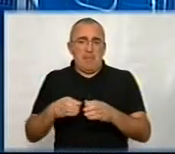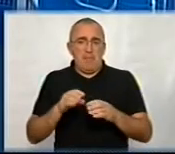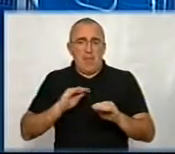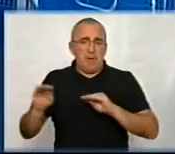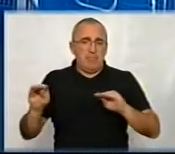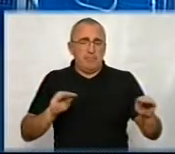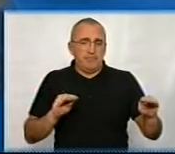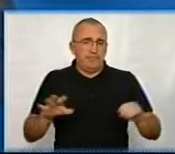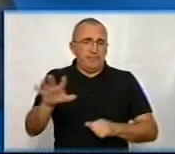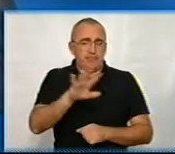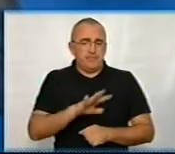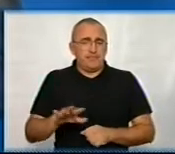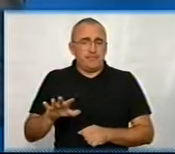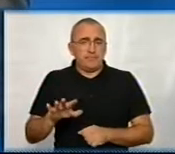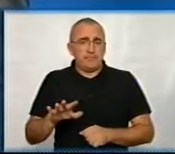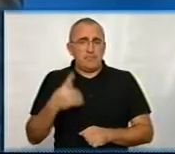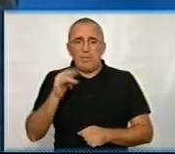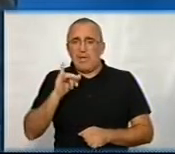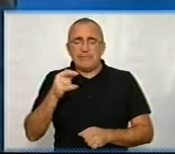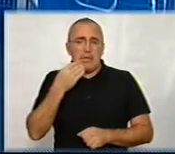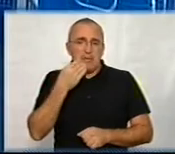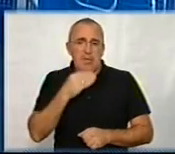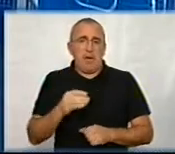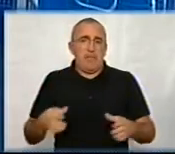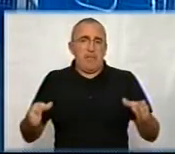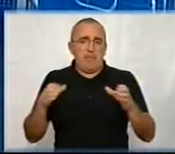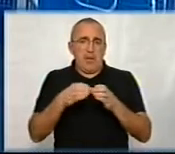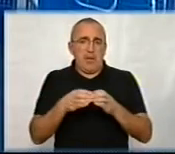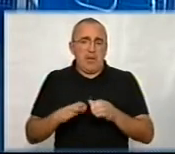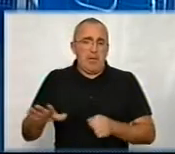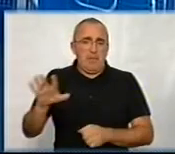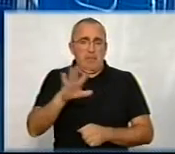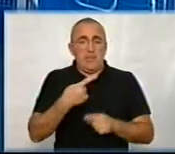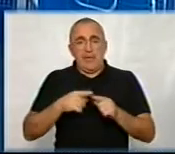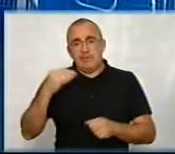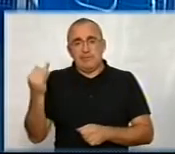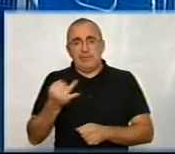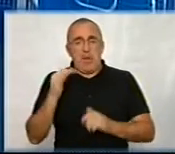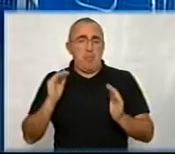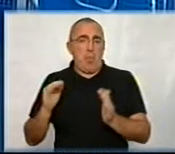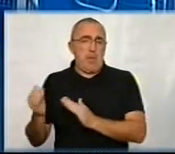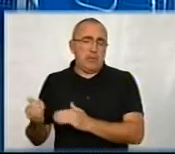Ну, не тільки її бренд, але... Одна з найкращих, взагалі, да, партійних мереж. Тобто, отакі оцікаві моменти.